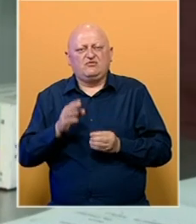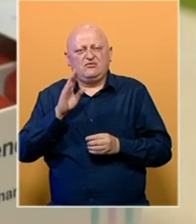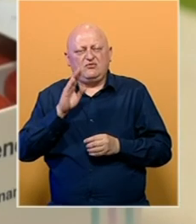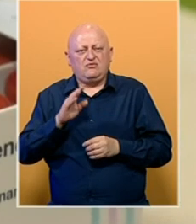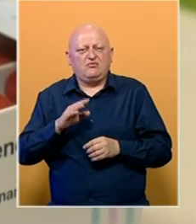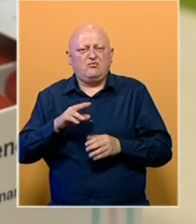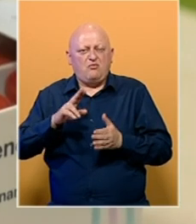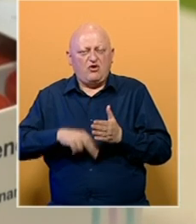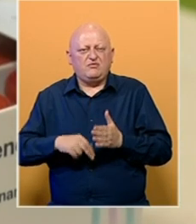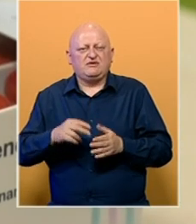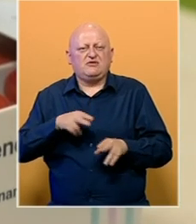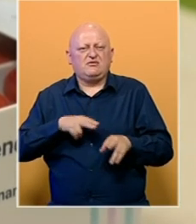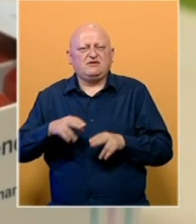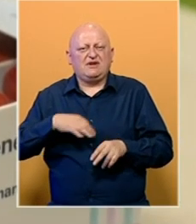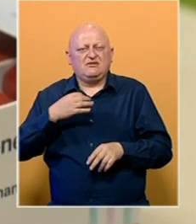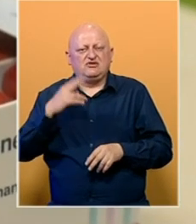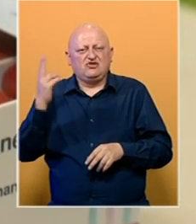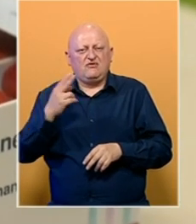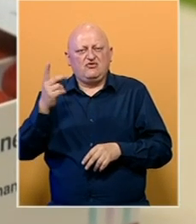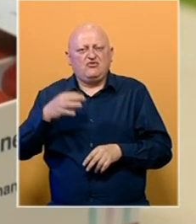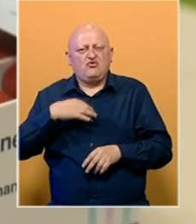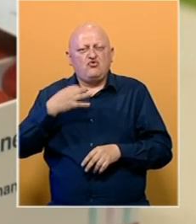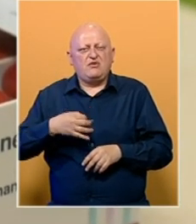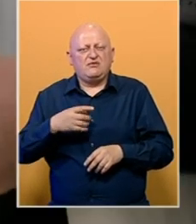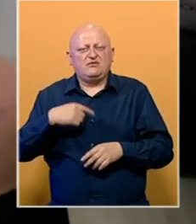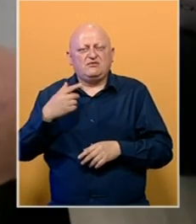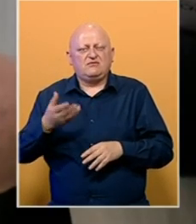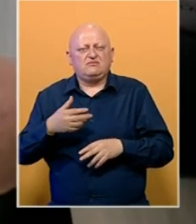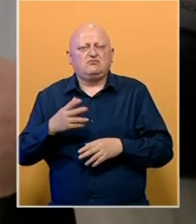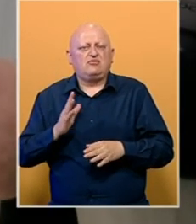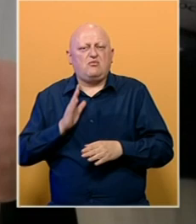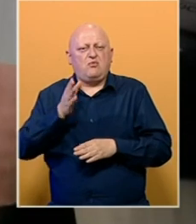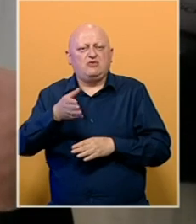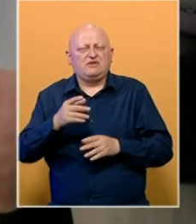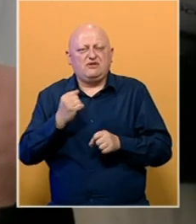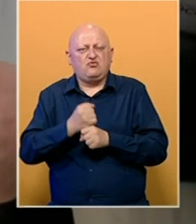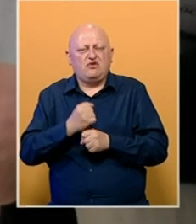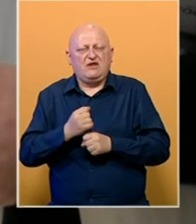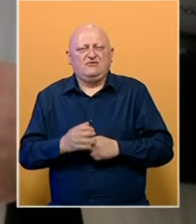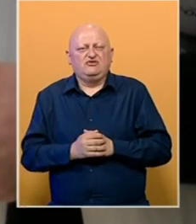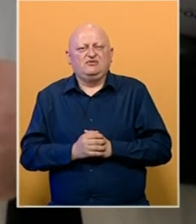Sporozum je potpisan u Ministarstvu zdravstva Slovenije u Ljubljani tokom zvanične posete Gudeljević.